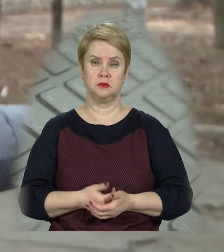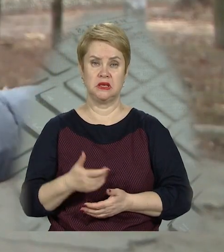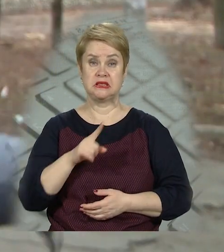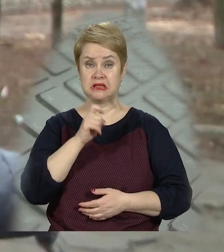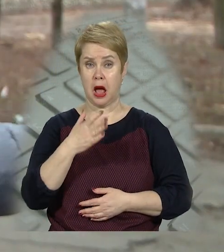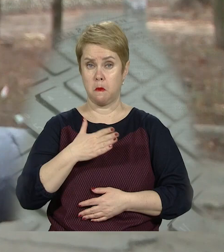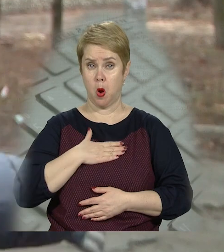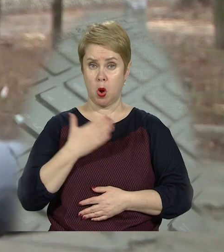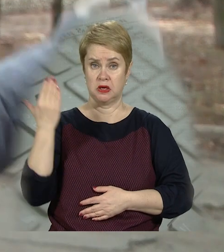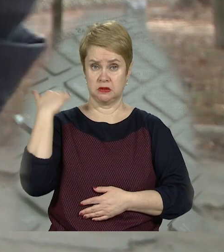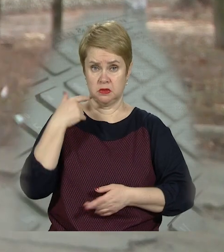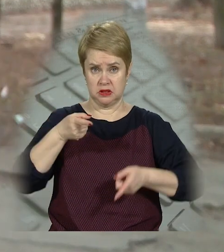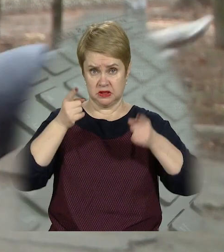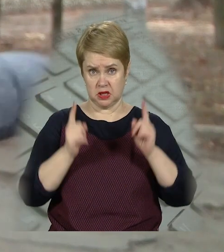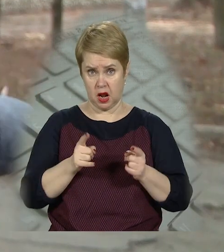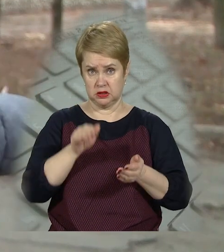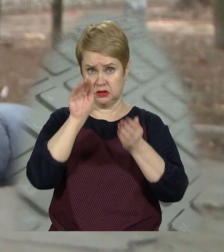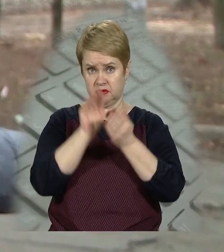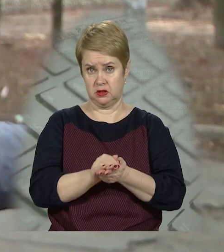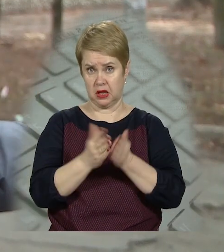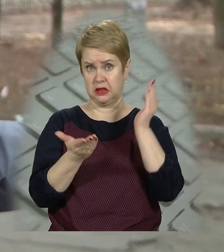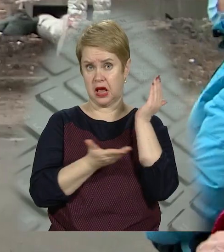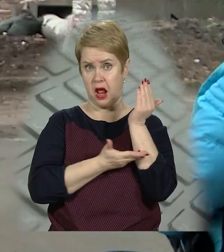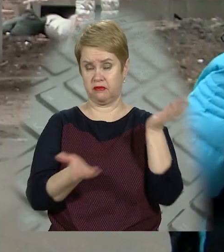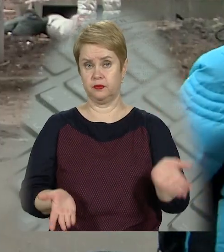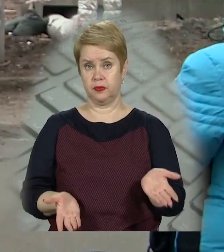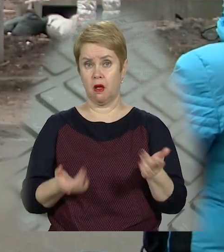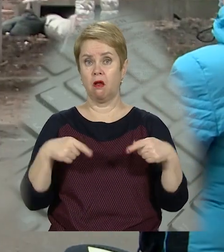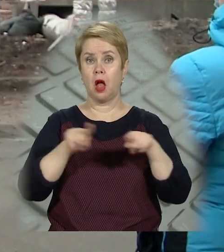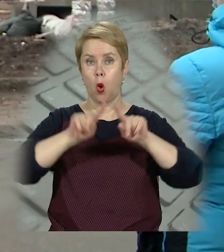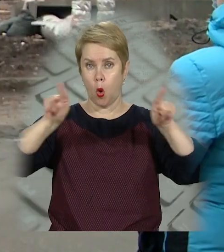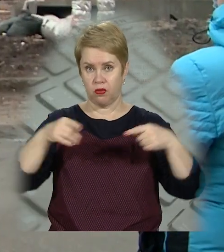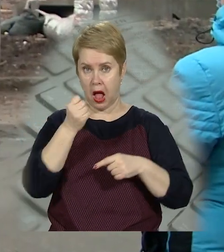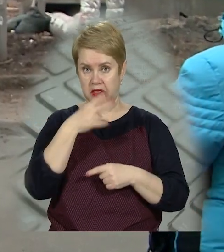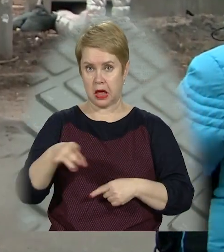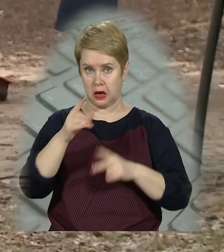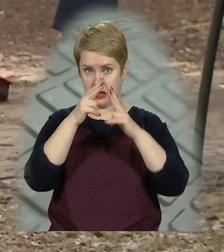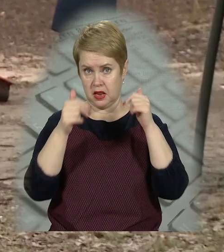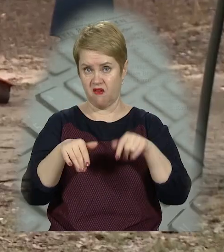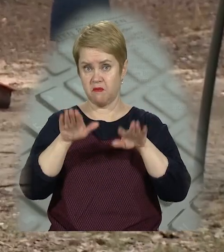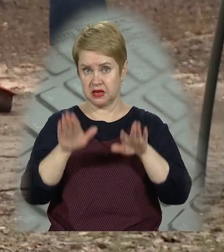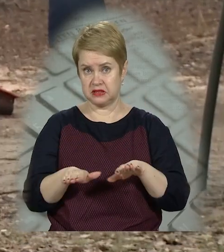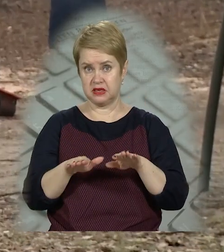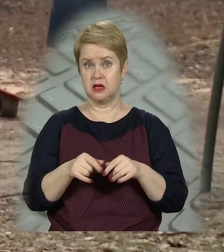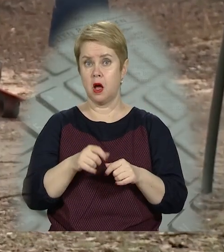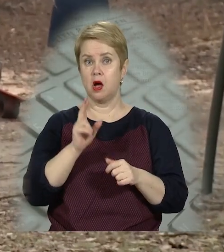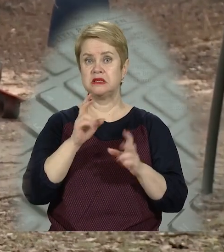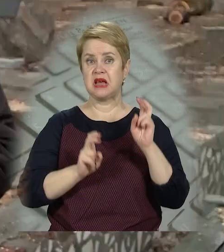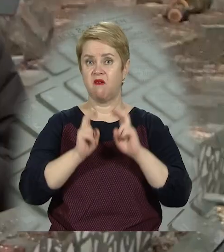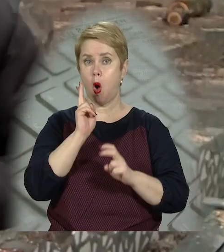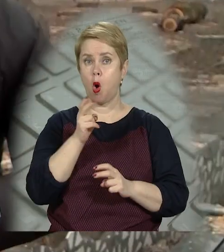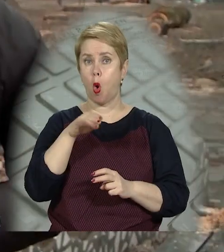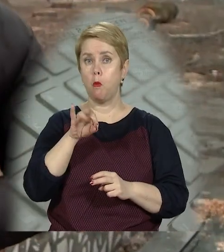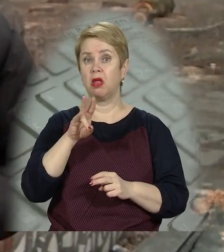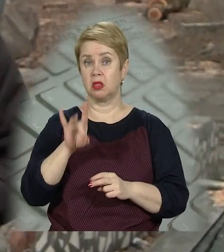За моєю спиною справжній цвинтар дерев. Яке утворилось в Вайнда районі Дніпра в місцевості заводу Комінтерне.